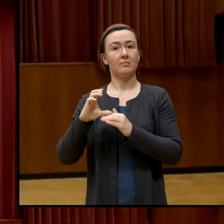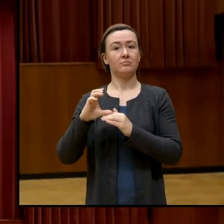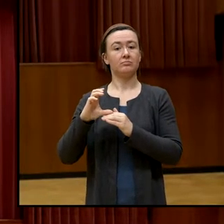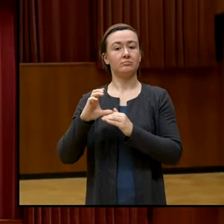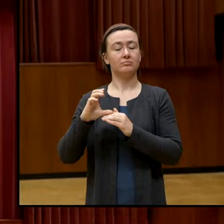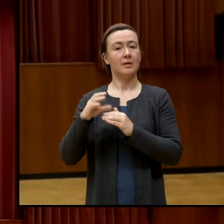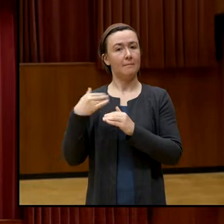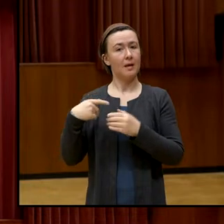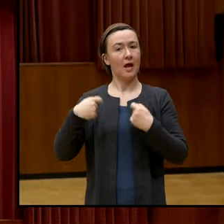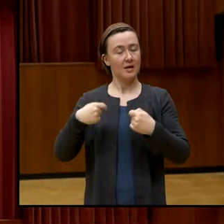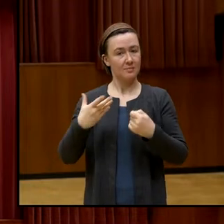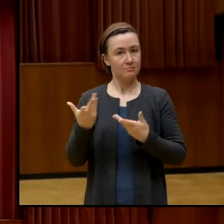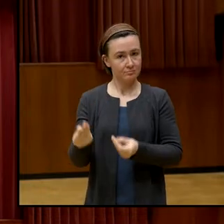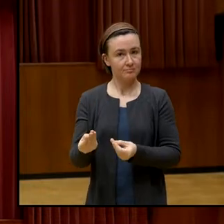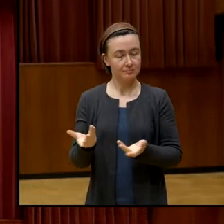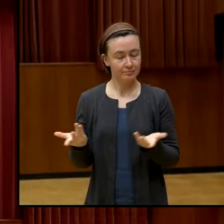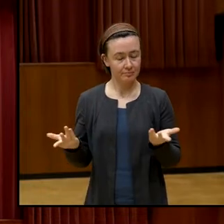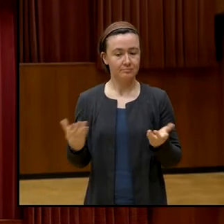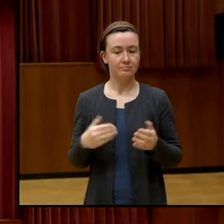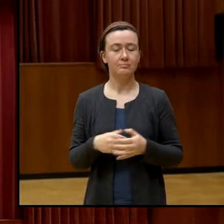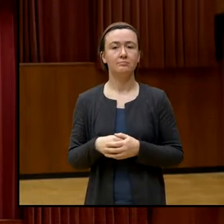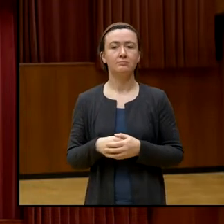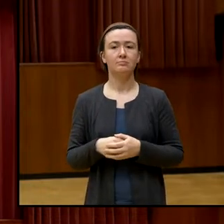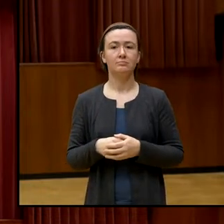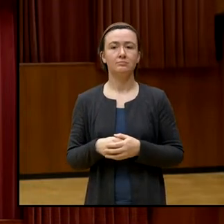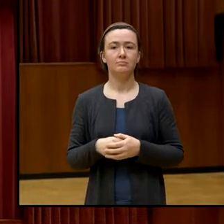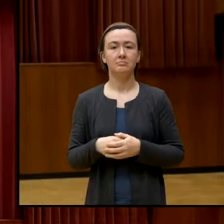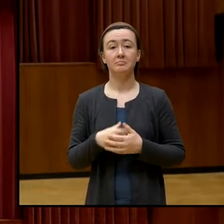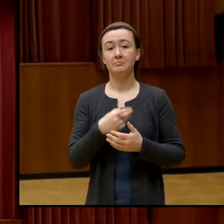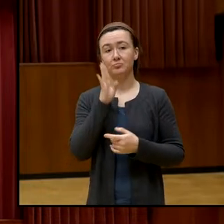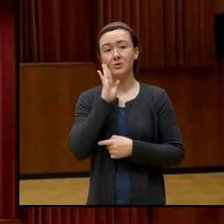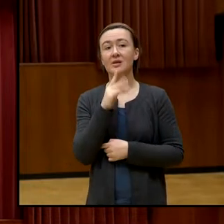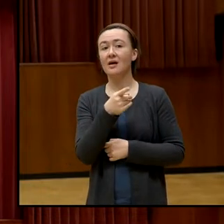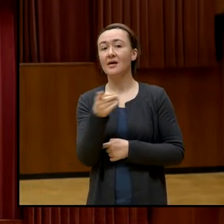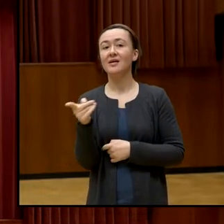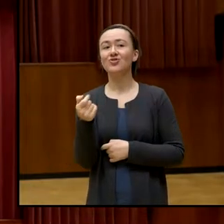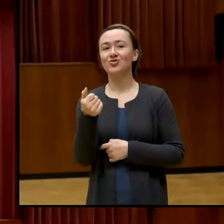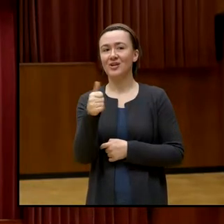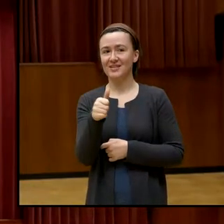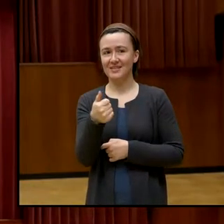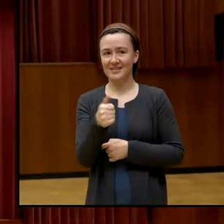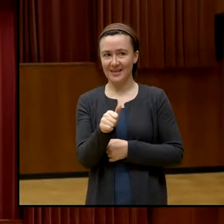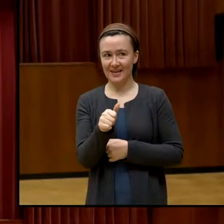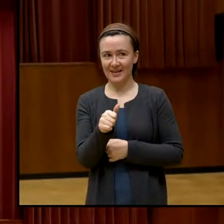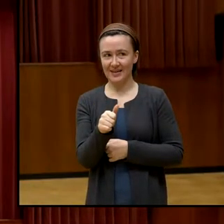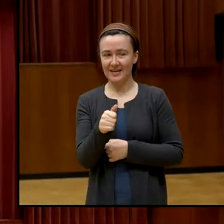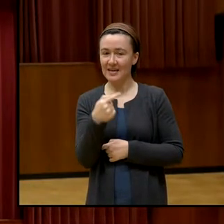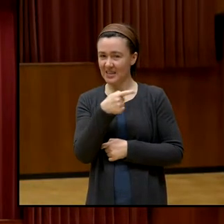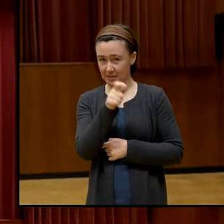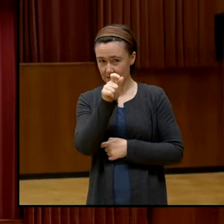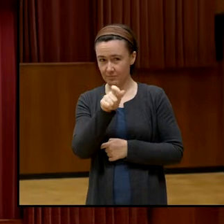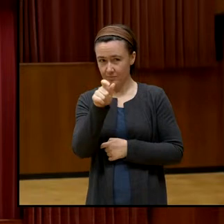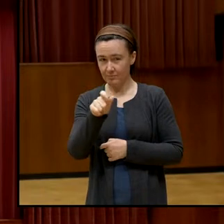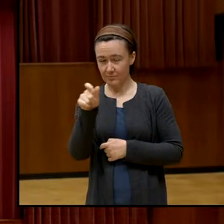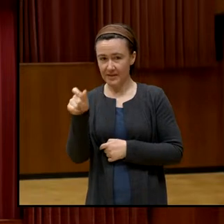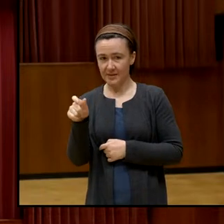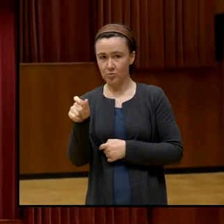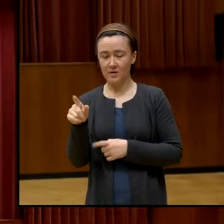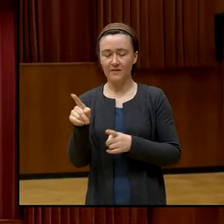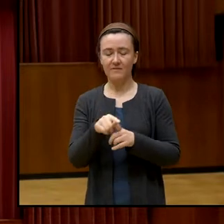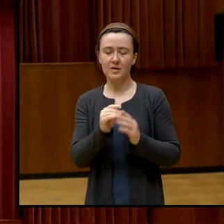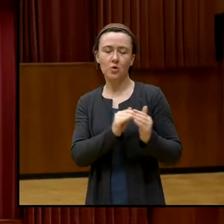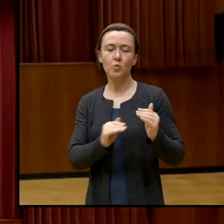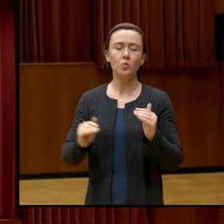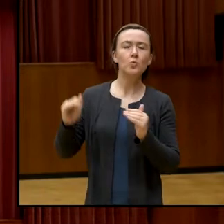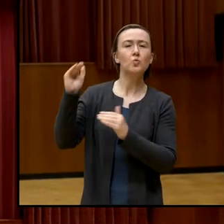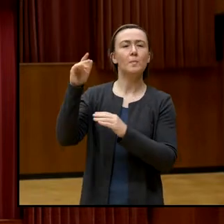dahin. Um 20% wohlhabender. Schätzen Sie, wie viel Prozent sind die Superreichen